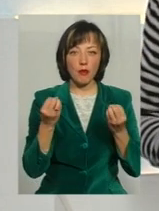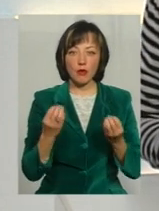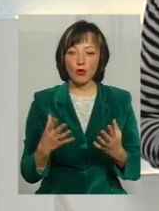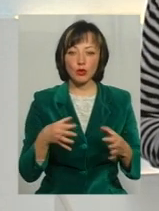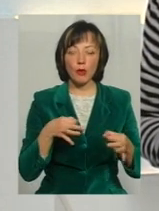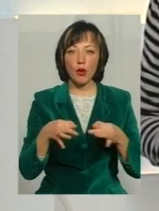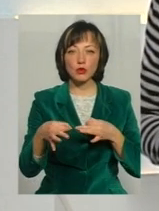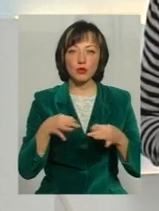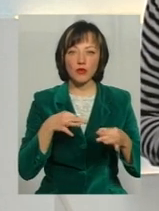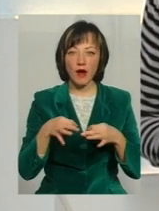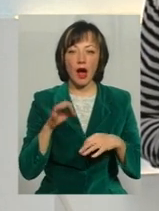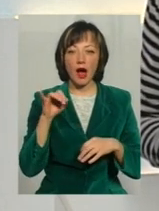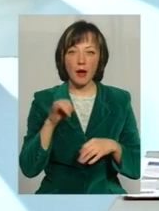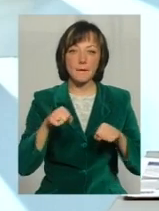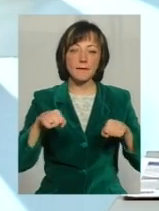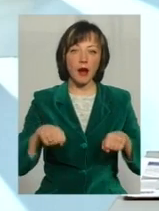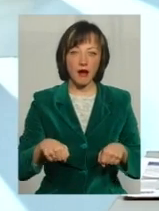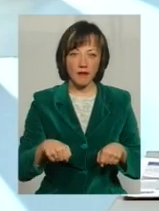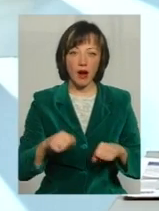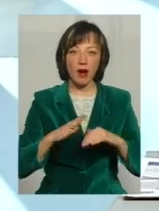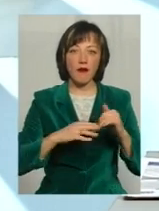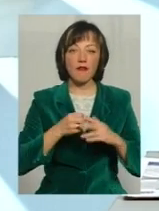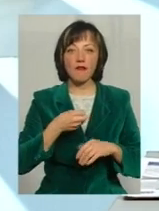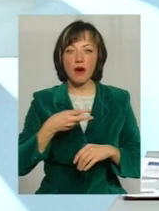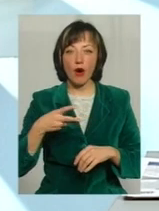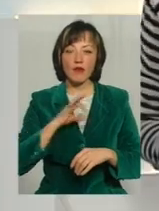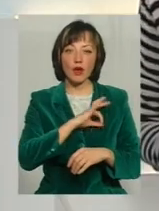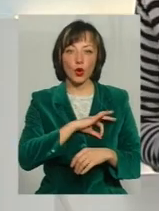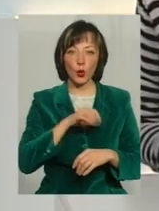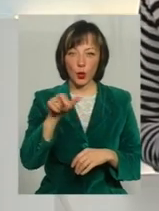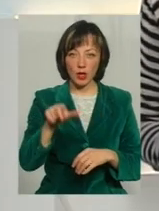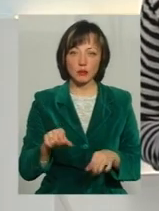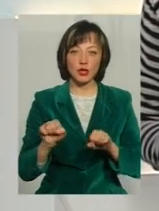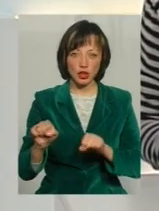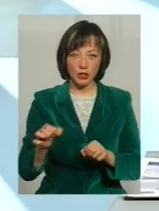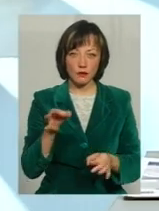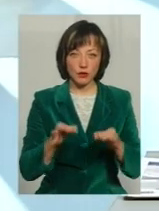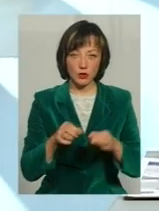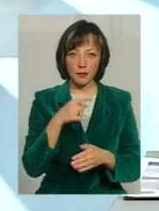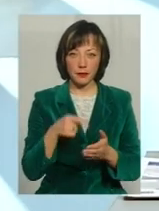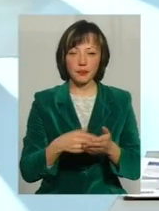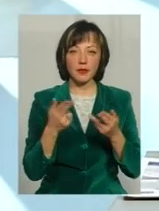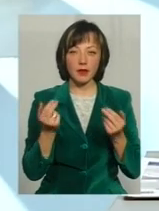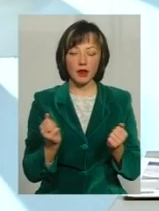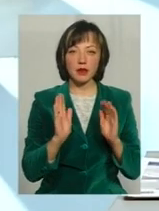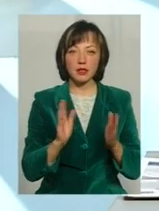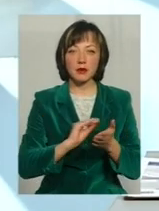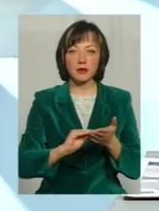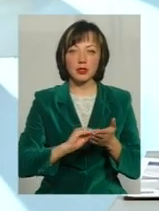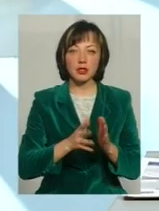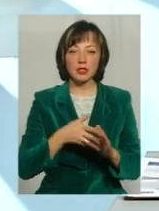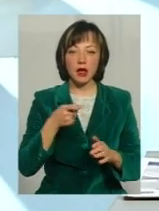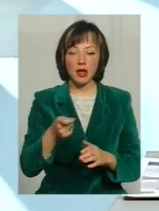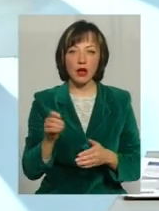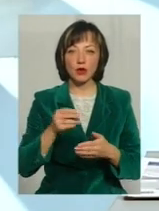проконсультуватися, а її права фаховий юрист буде захищати в суді Так, вона лише пише заяву, людина подає довідку